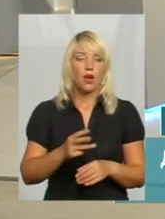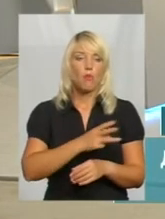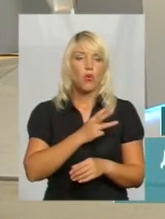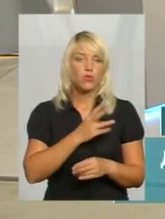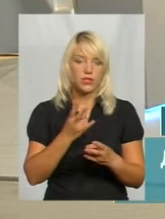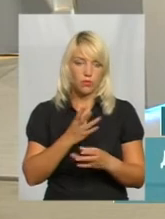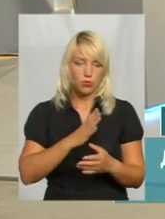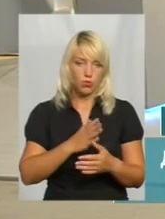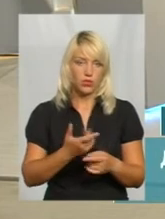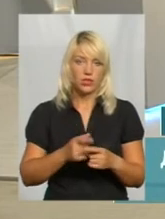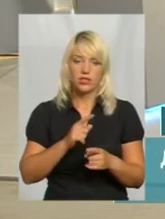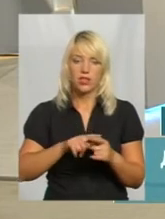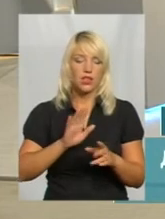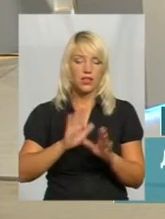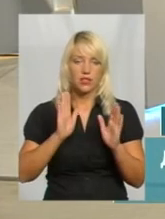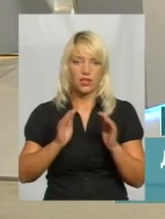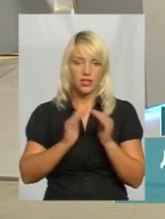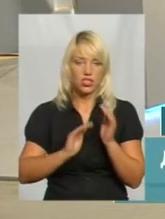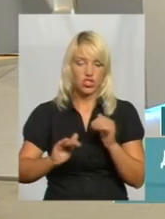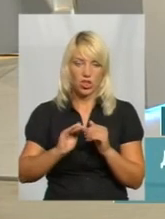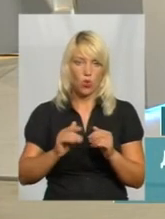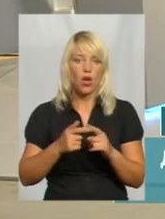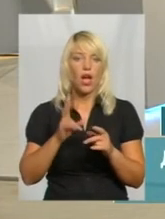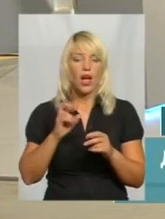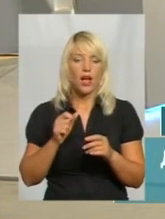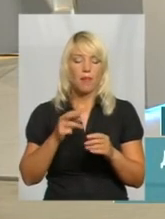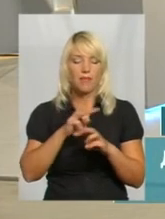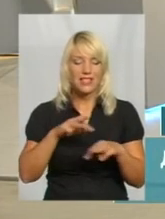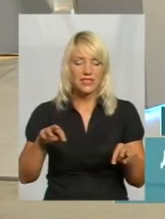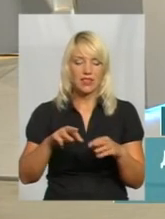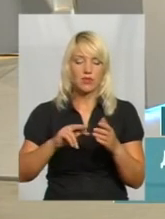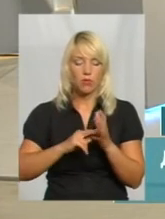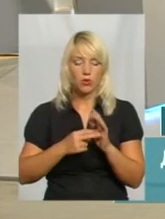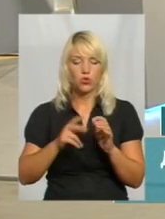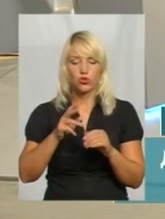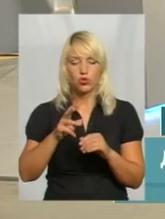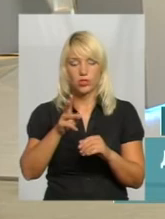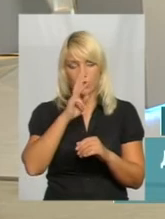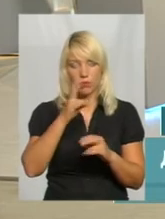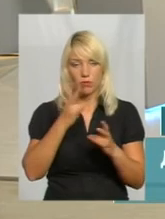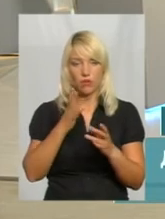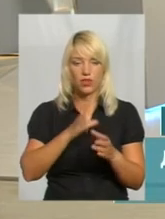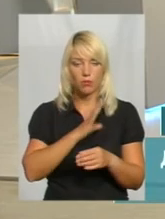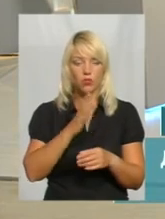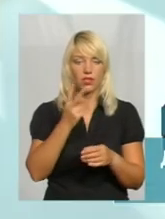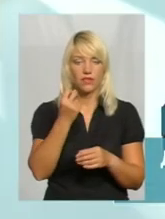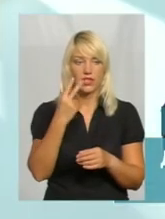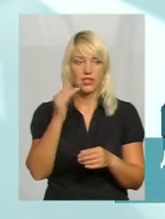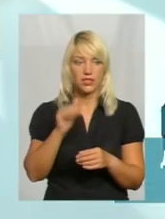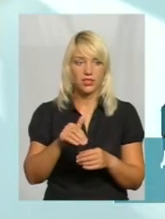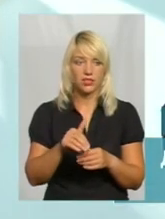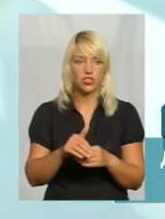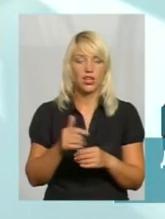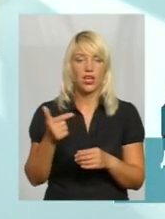бути для лікаря. Це не тільки житло. Міністерство планує, що мінімальна зарплата сімейного лікаря повинна бути 12 тисяч гривень. Ну, це гарно.